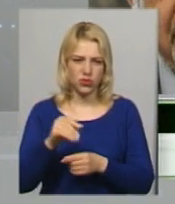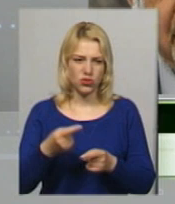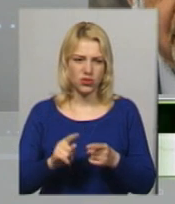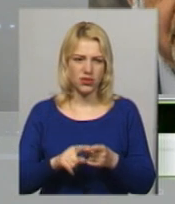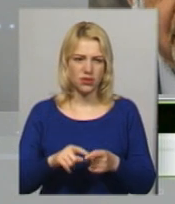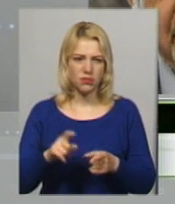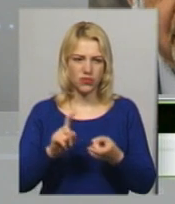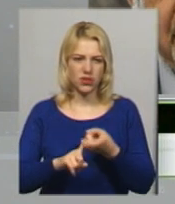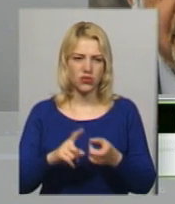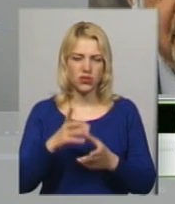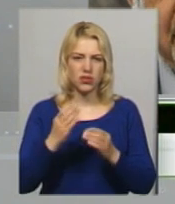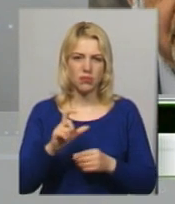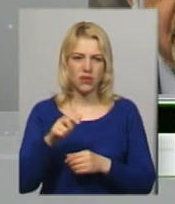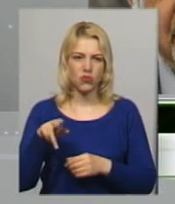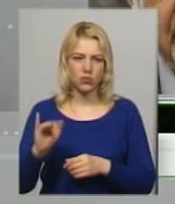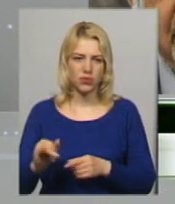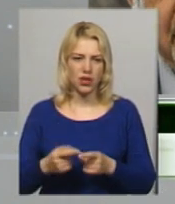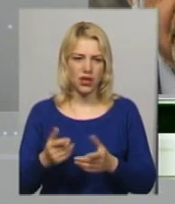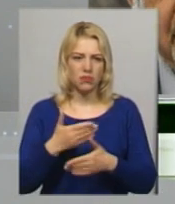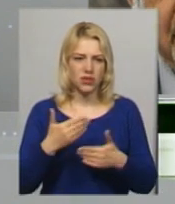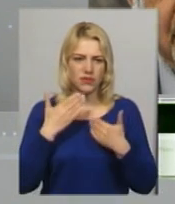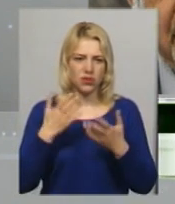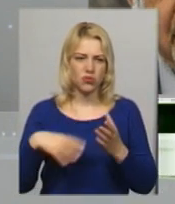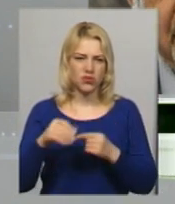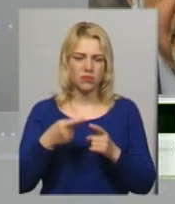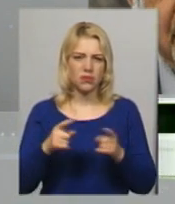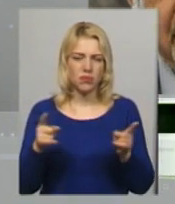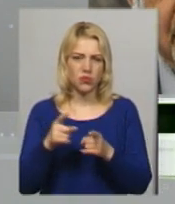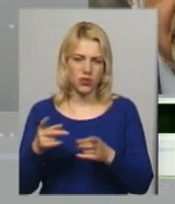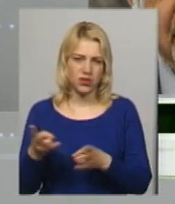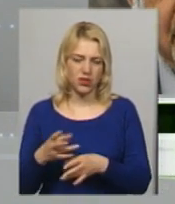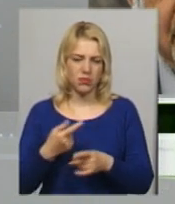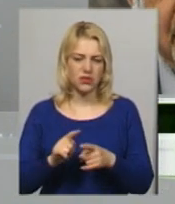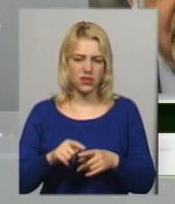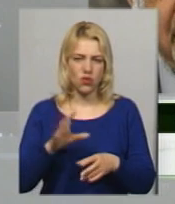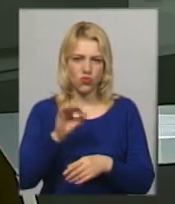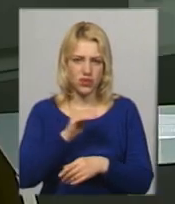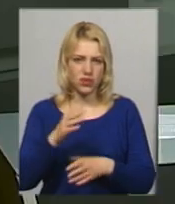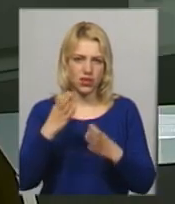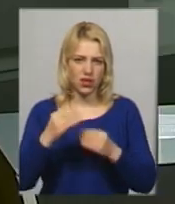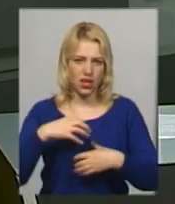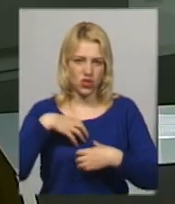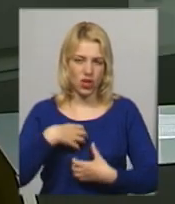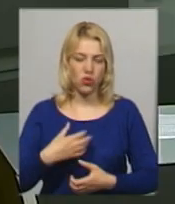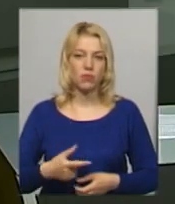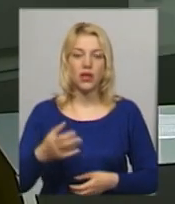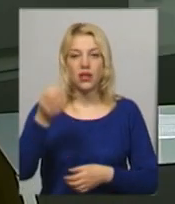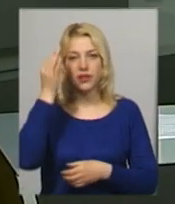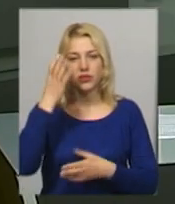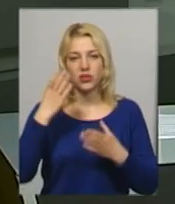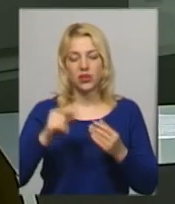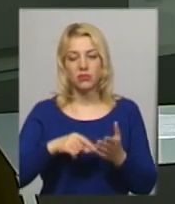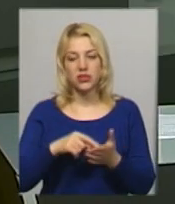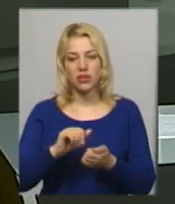максимально мінімізували це. Це неправильно, бо це офіційний день жалобри. Нагадаю, День